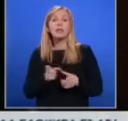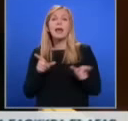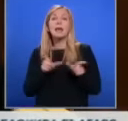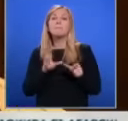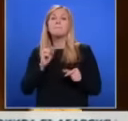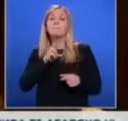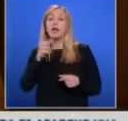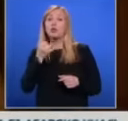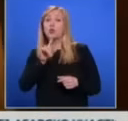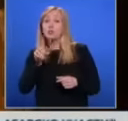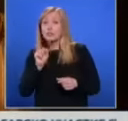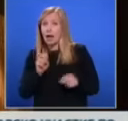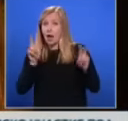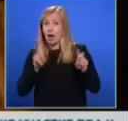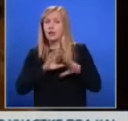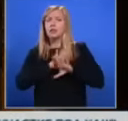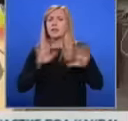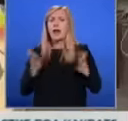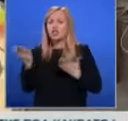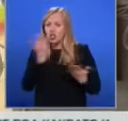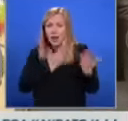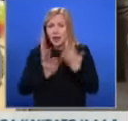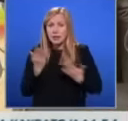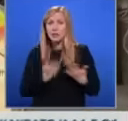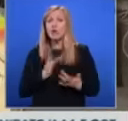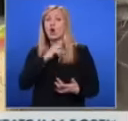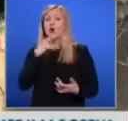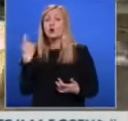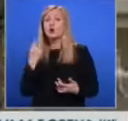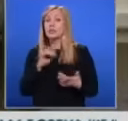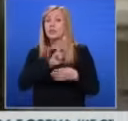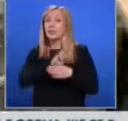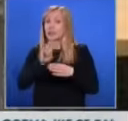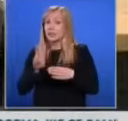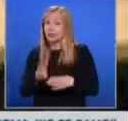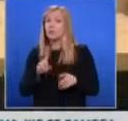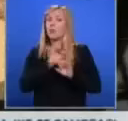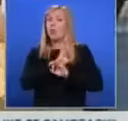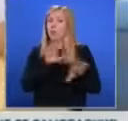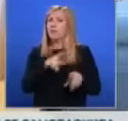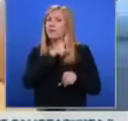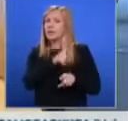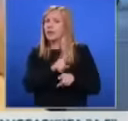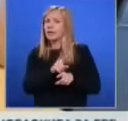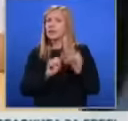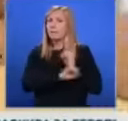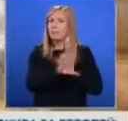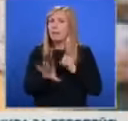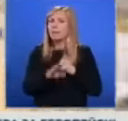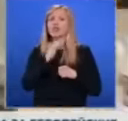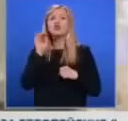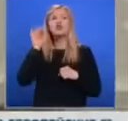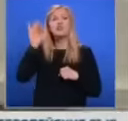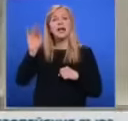най-четаните и цитирани руски сайтове. През 2021 руските власти обявиха медията за чуждестранен агент.